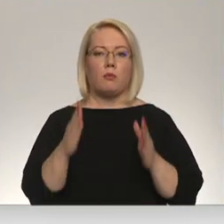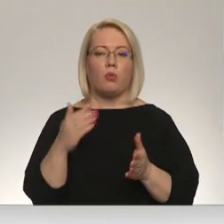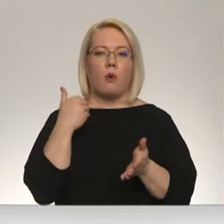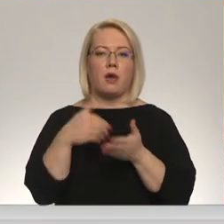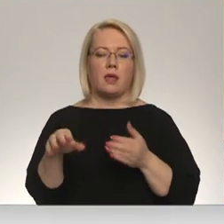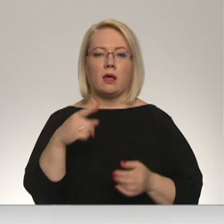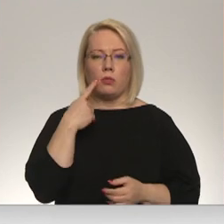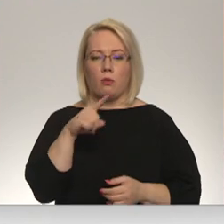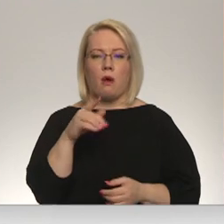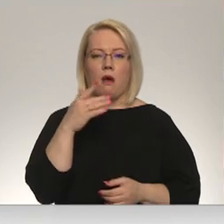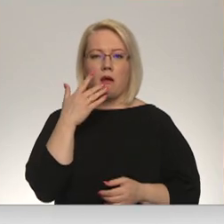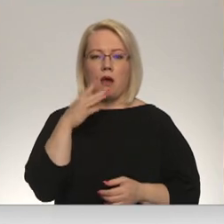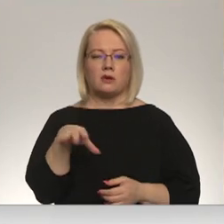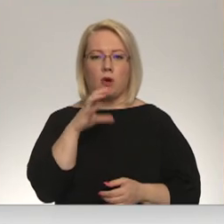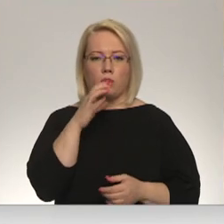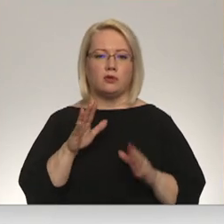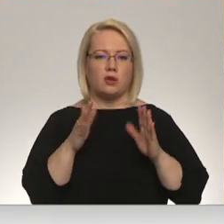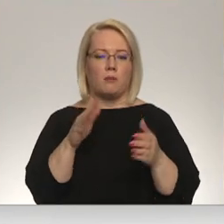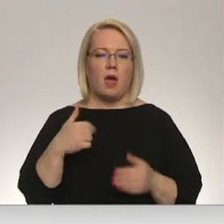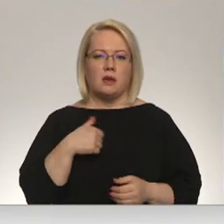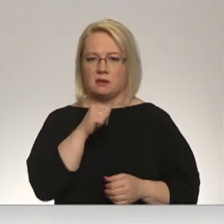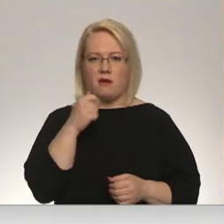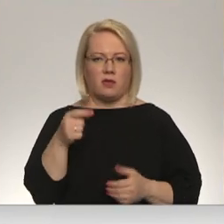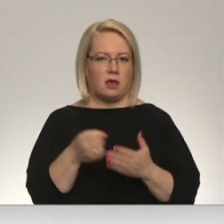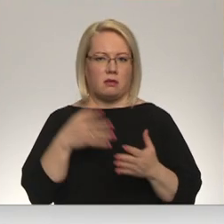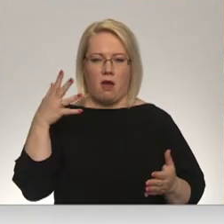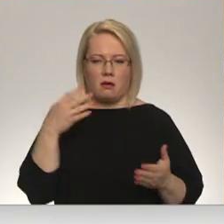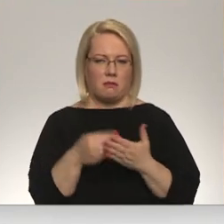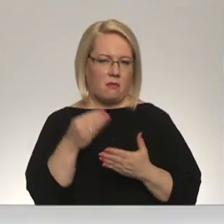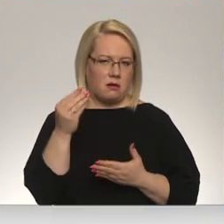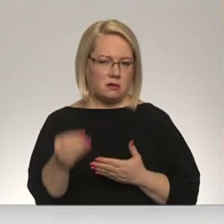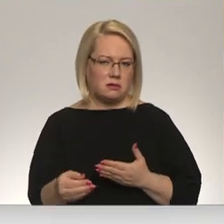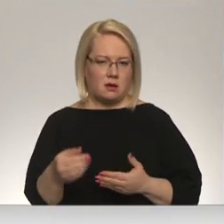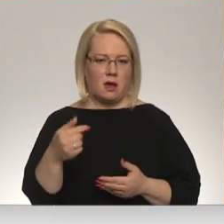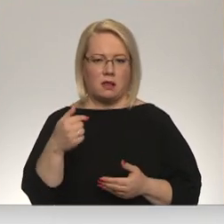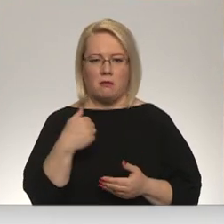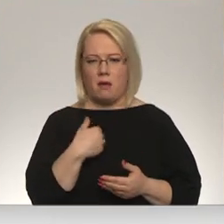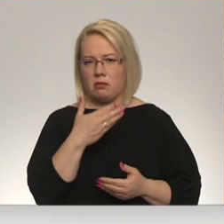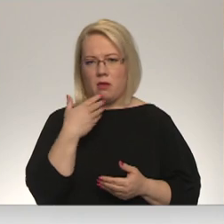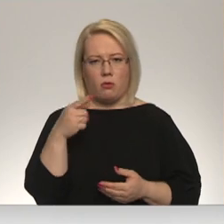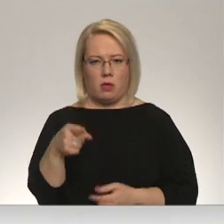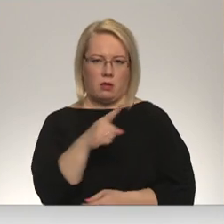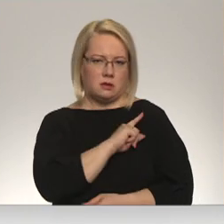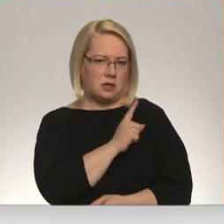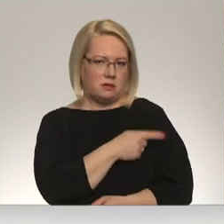no karsts ūdens, no apkuras. Es neesmu gatavu tik daudz maksāt. Man nav tādies iespējas vienkārši.